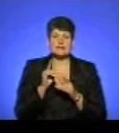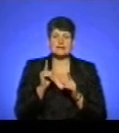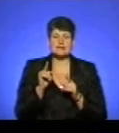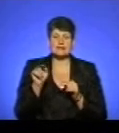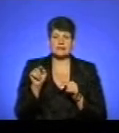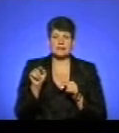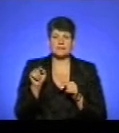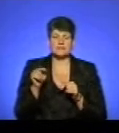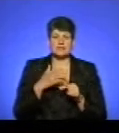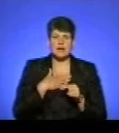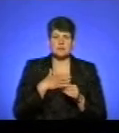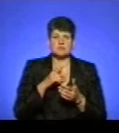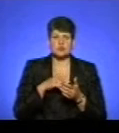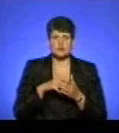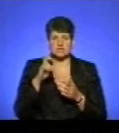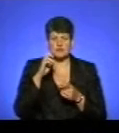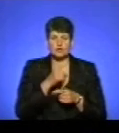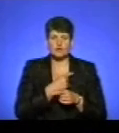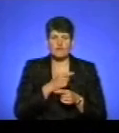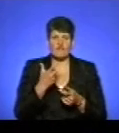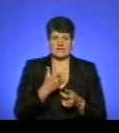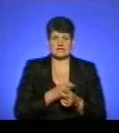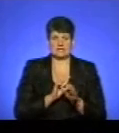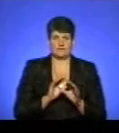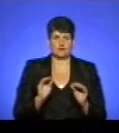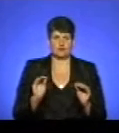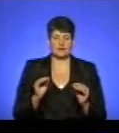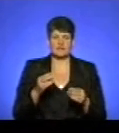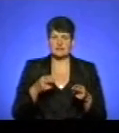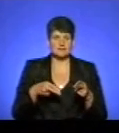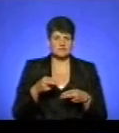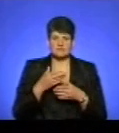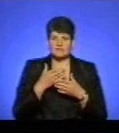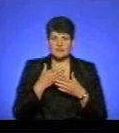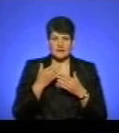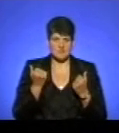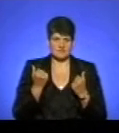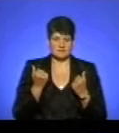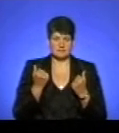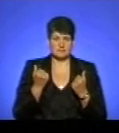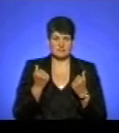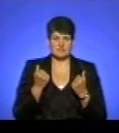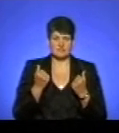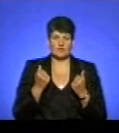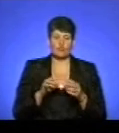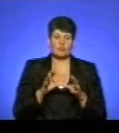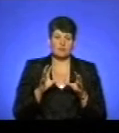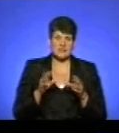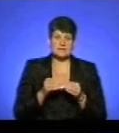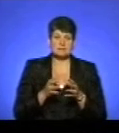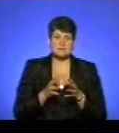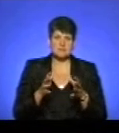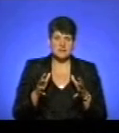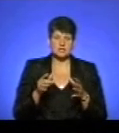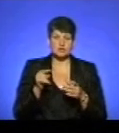нами, міською і державною лікарнею, провакциновані, вони не стерилізовані. А, ну то в принципі важливіше, щоб вона була